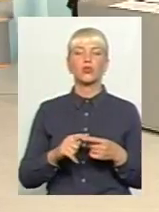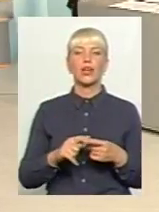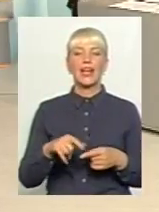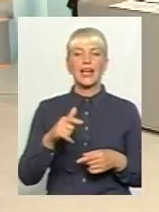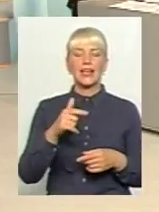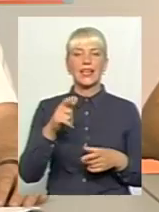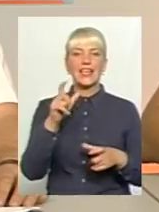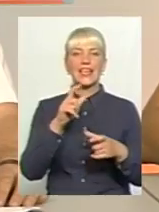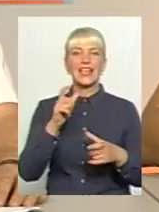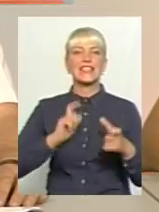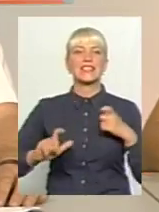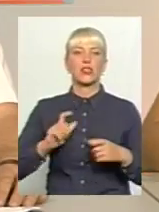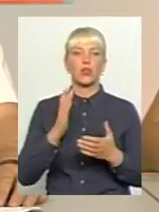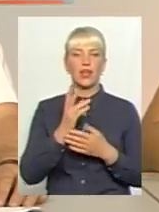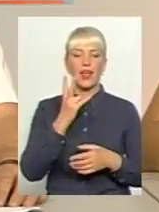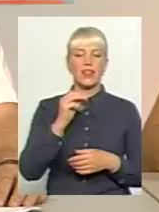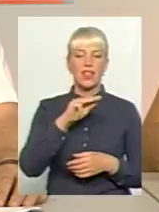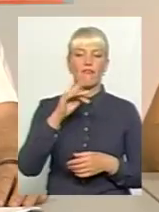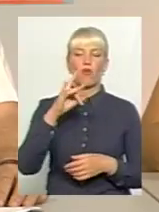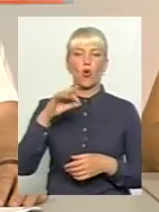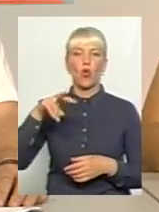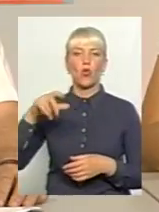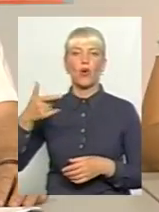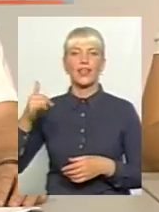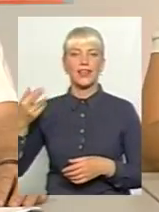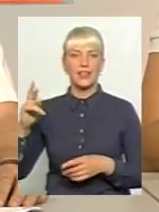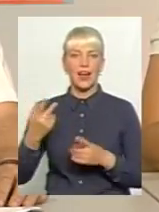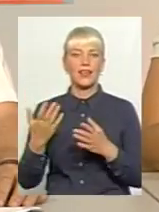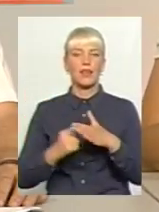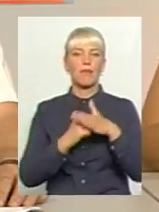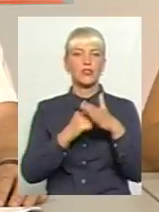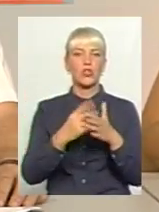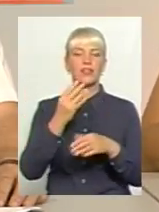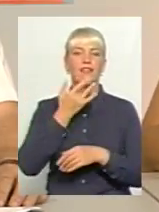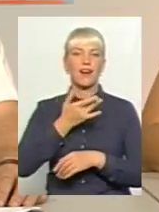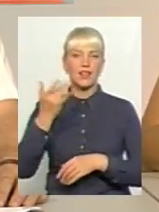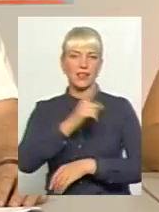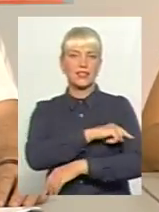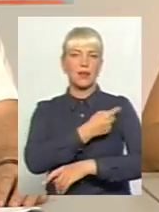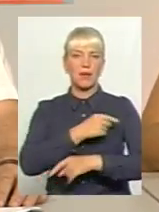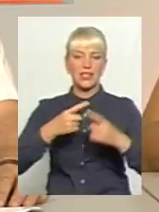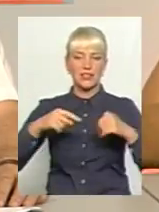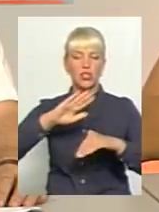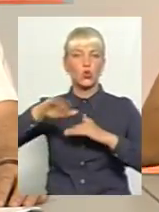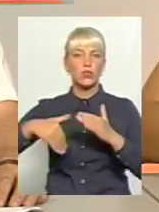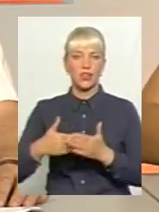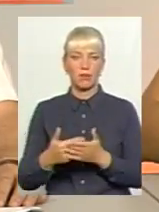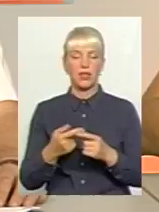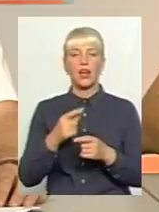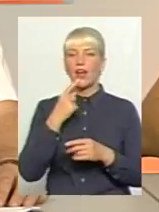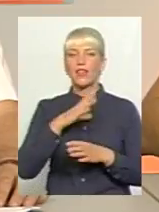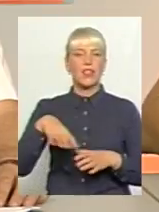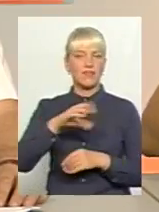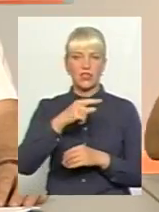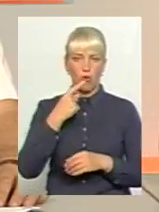гемодіалізного інституту. Є інститут нефрології, який базується на радянській медицині до цих пір. І вони європейські, я не за всіх говорю, я